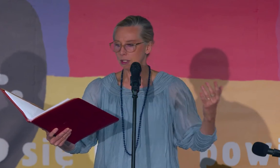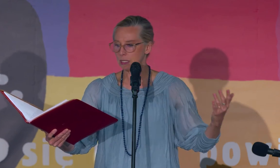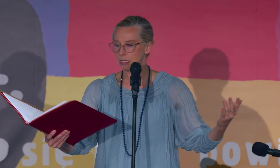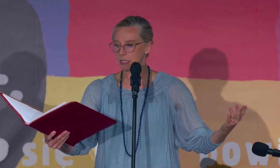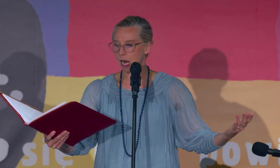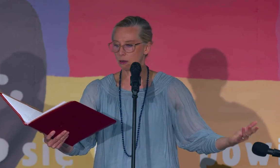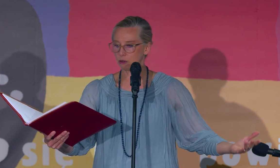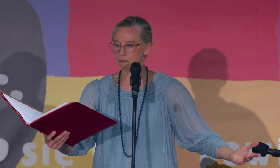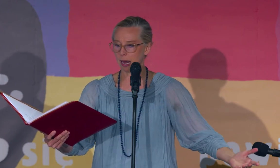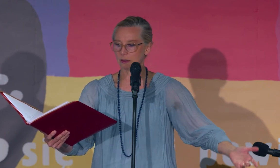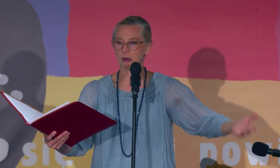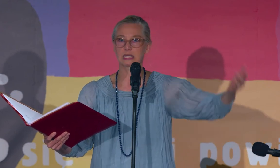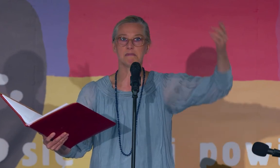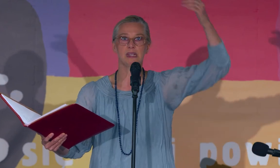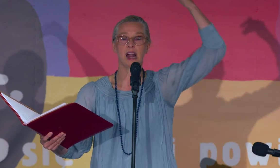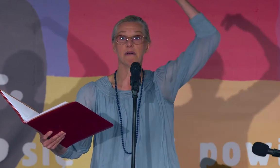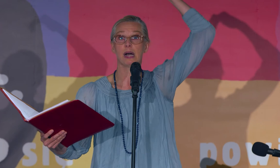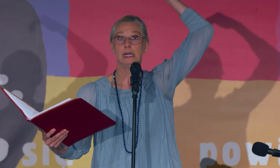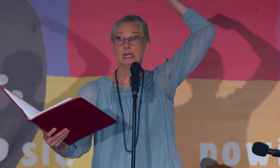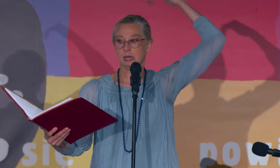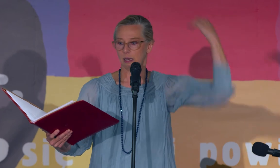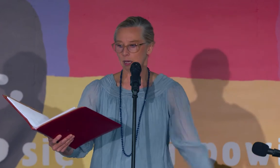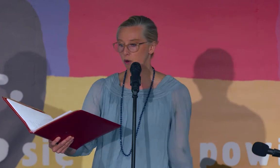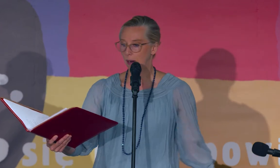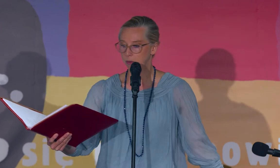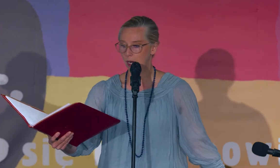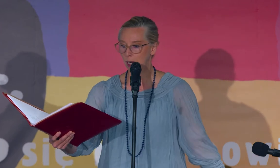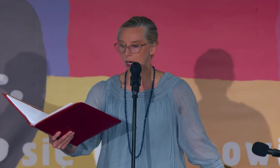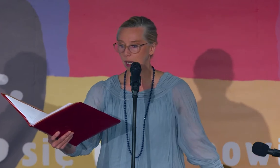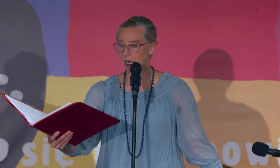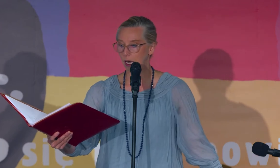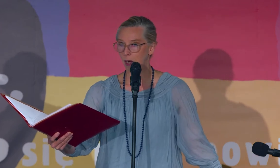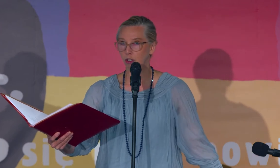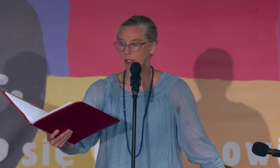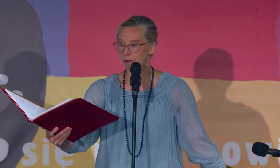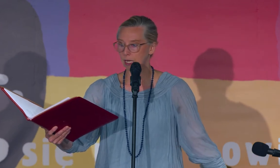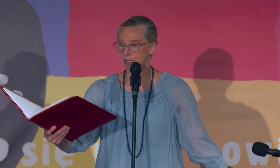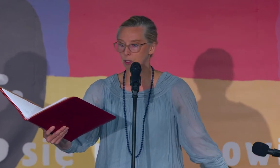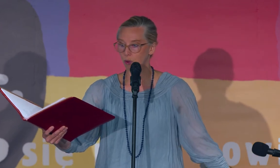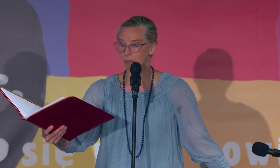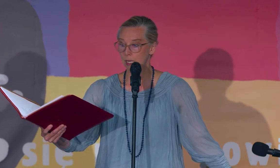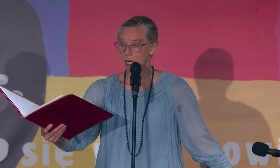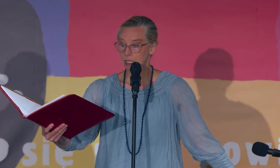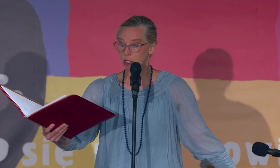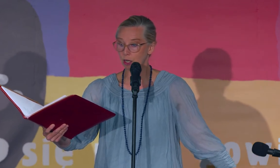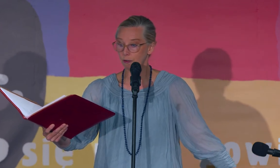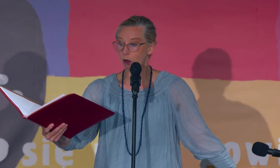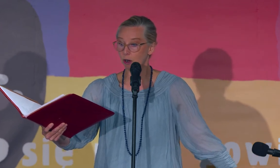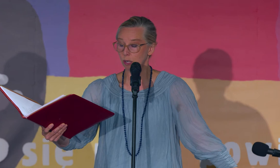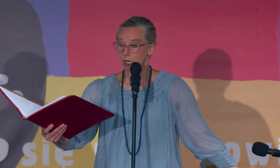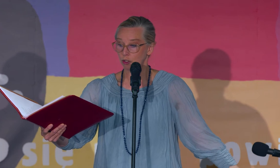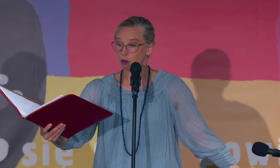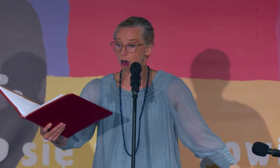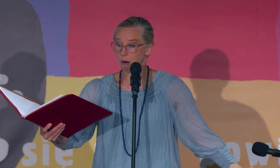Pani ze strachu zbladła, zemdlała i upadła. Oczy wywraca w słup, z